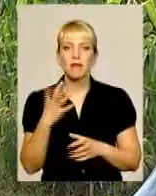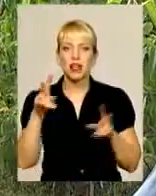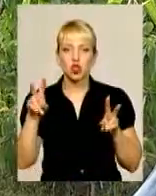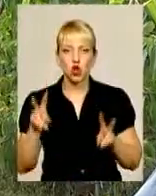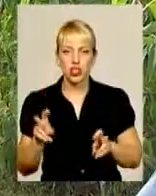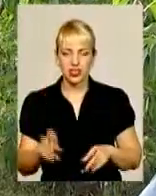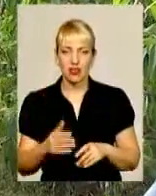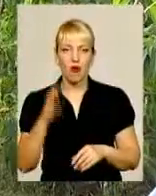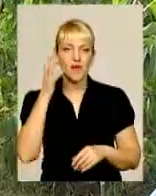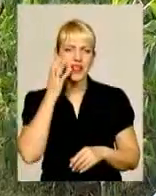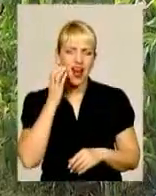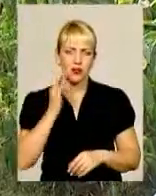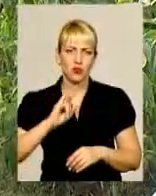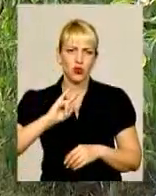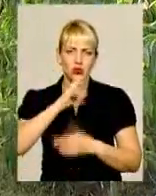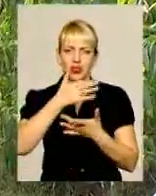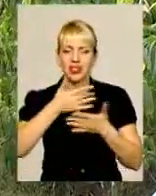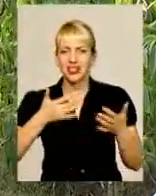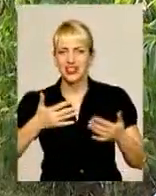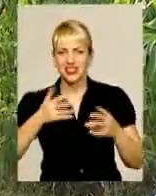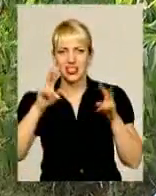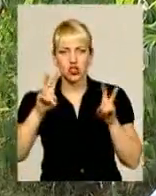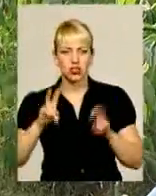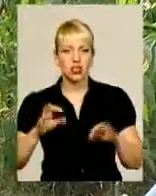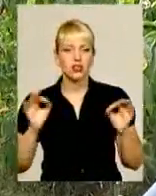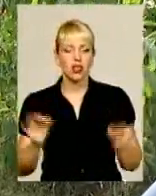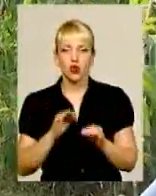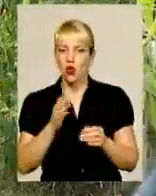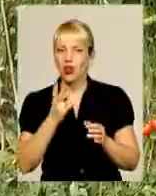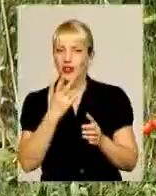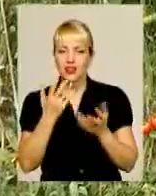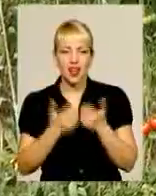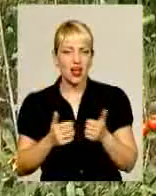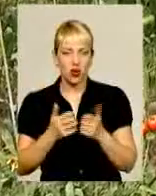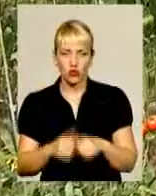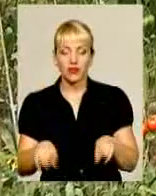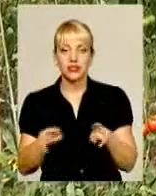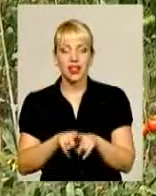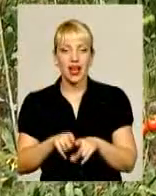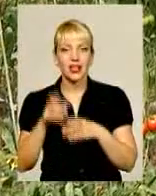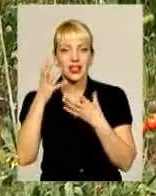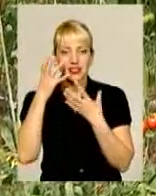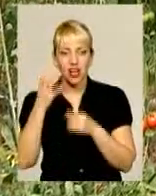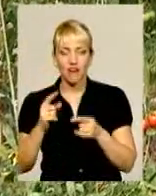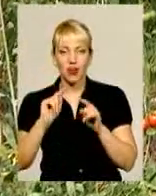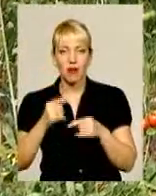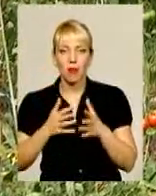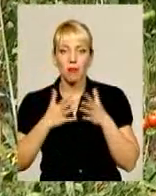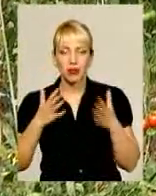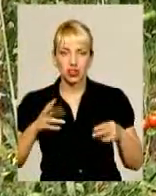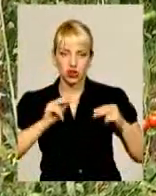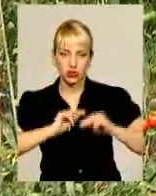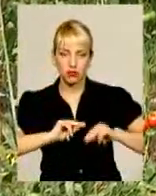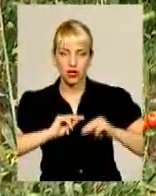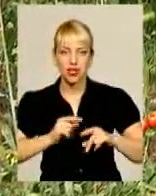яблунь, груш, теж різних сортів, ніколи їх не рахував, теж багато. Таке захоплення вимагає все більшої праці, тож